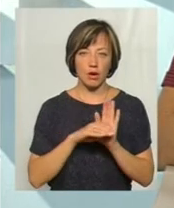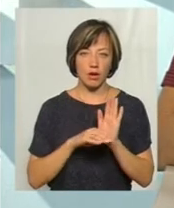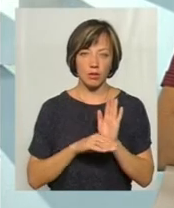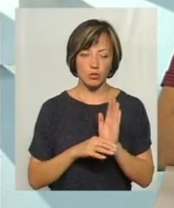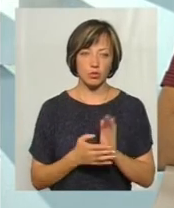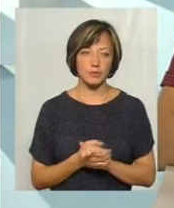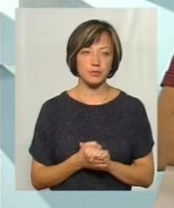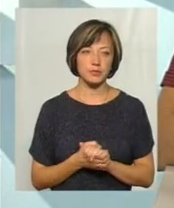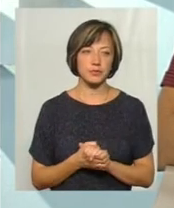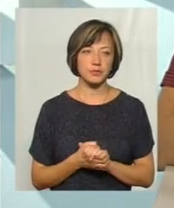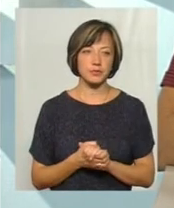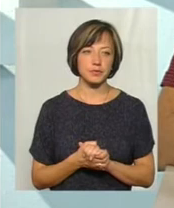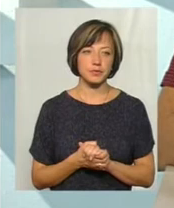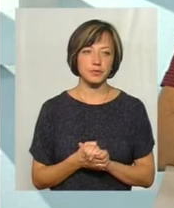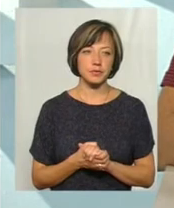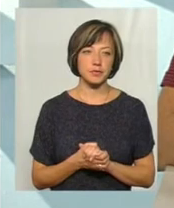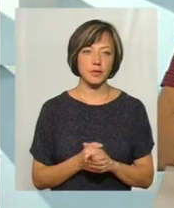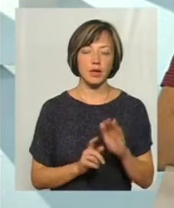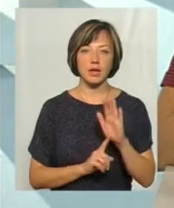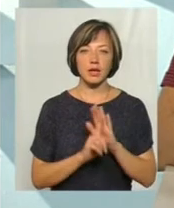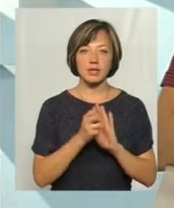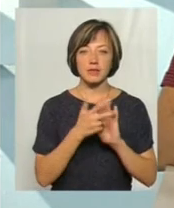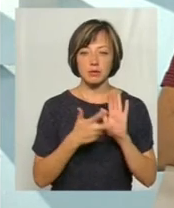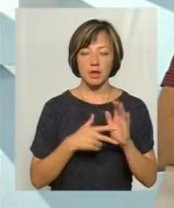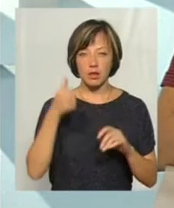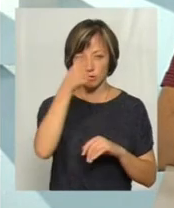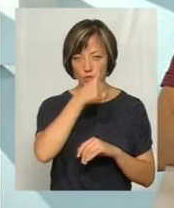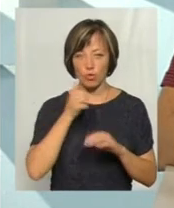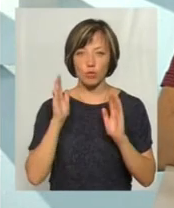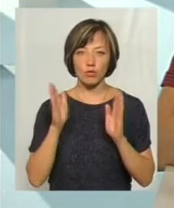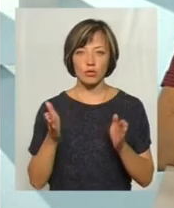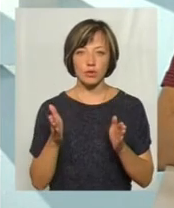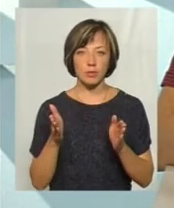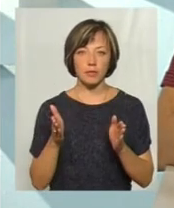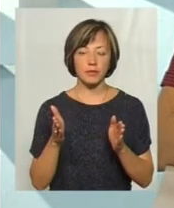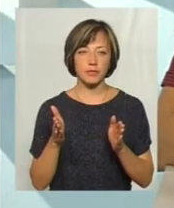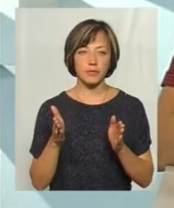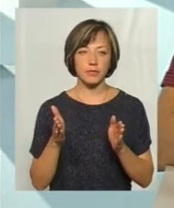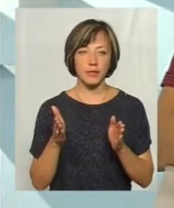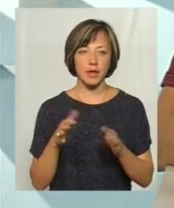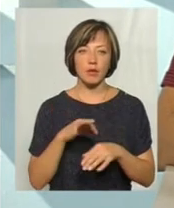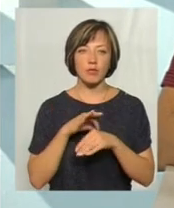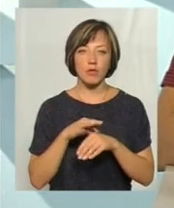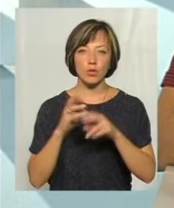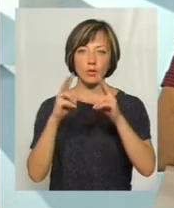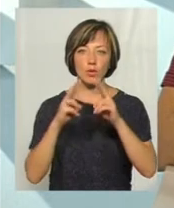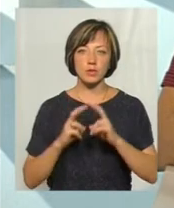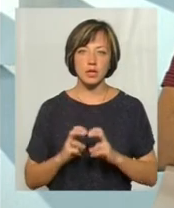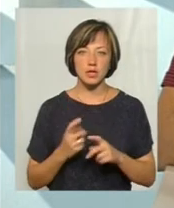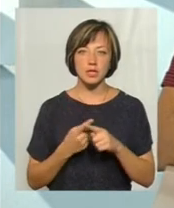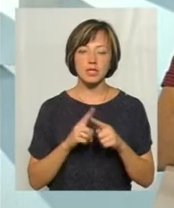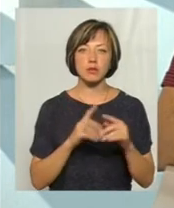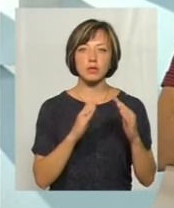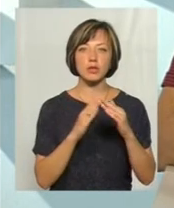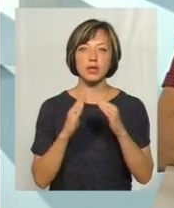З 2018 року ми вже будемо проводити обстеження цих